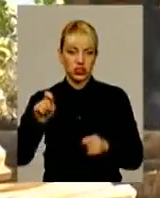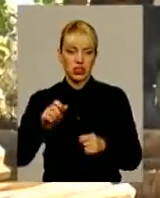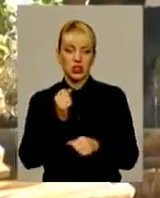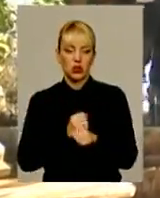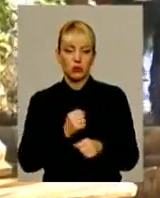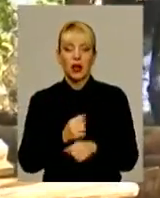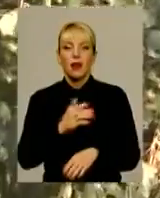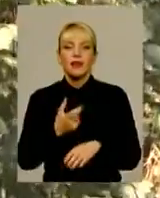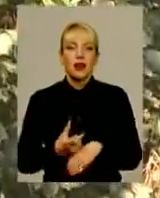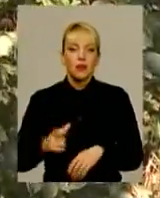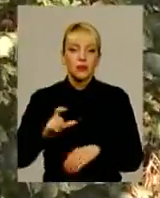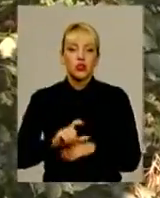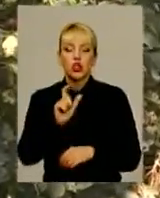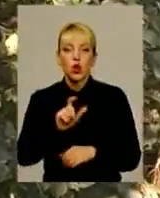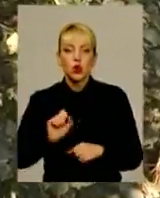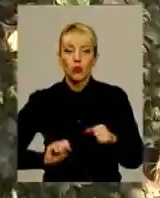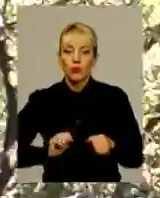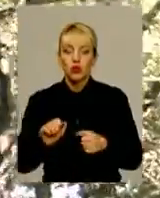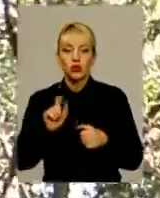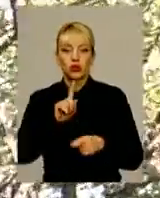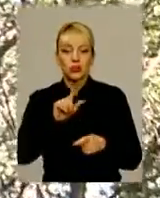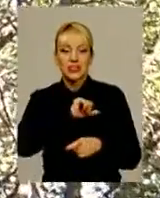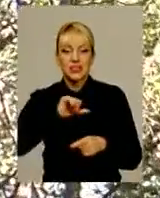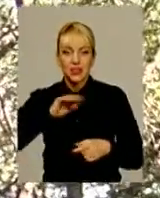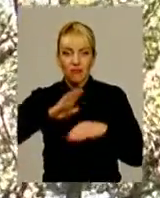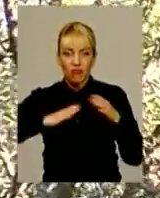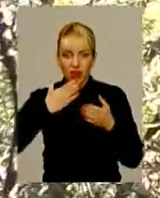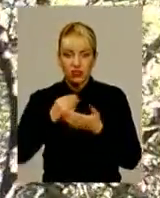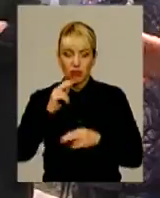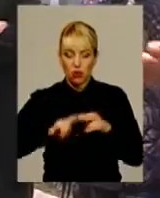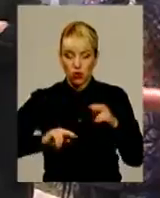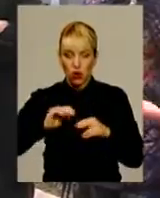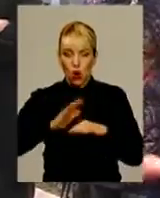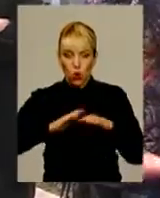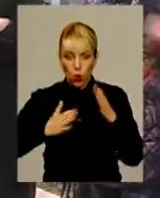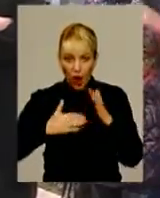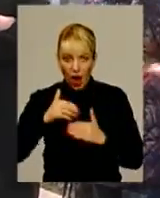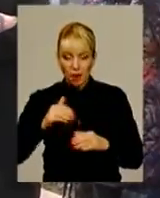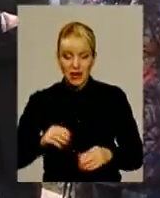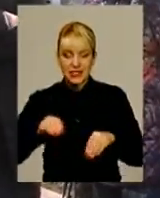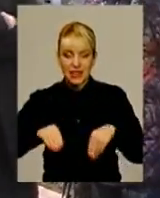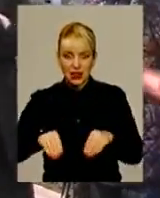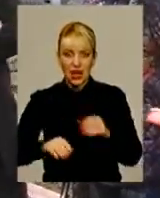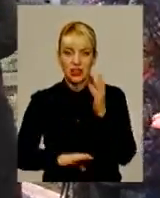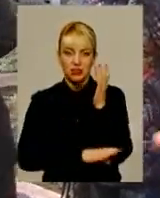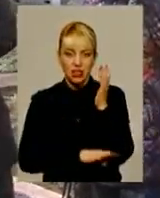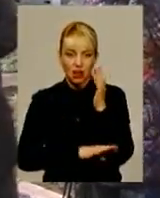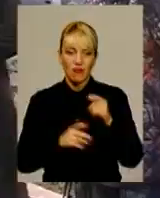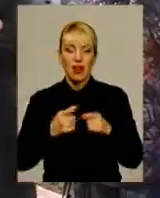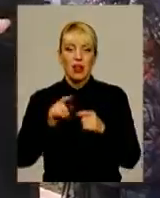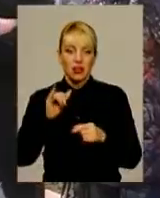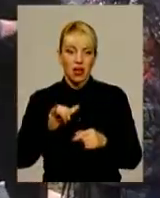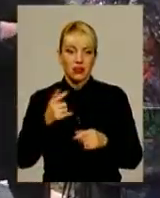людей обурює той факт, що дерева, котрі вони насаджували власноруч, будуть знищені. Наш садок тут роками люди вирощували.